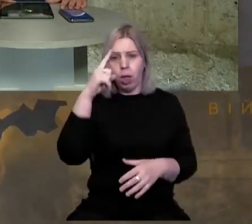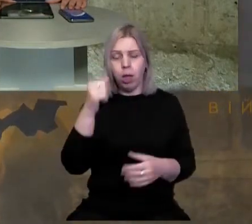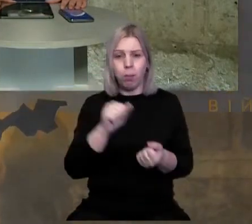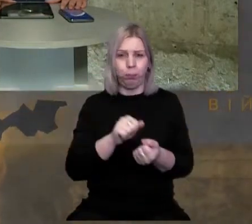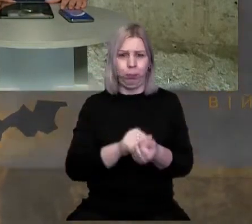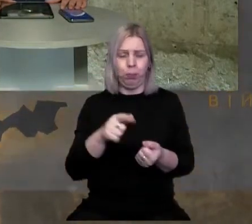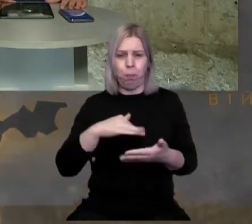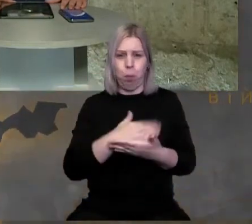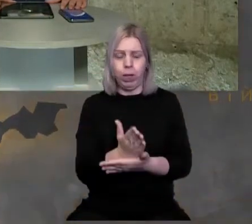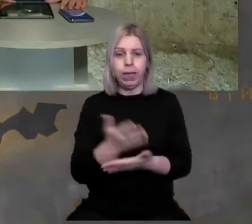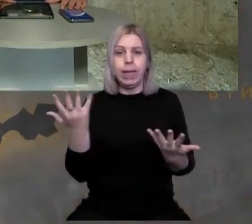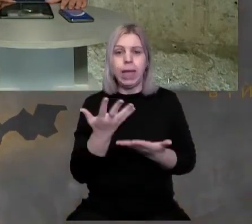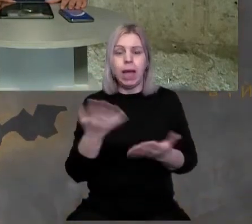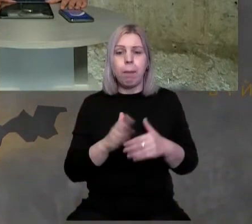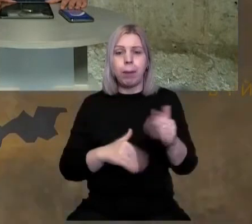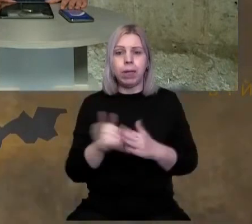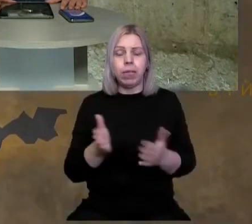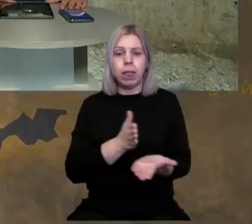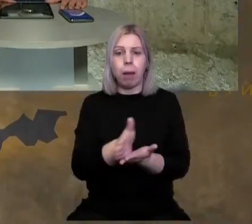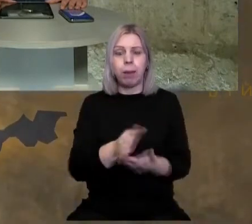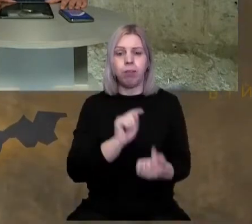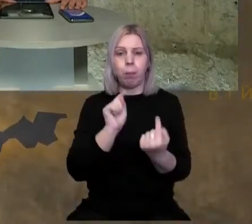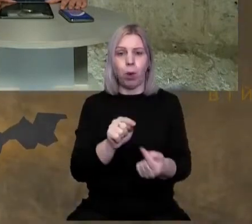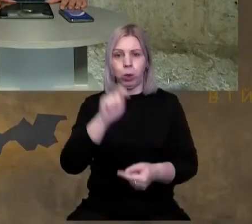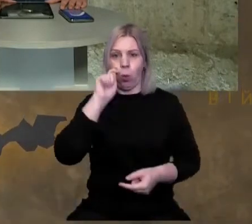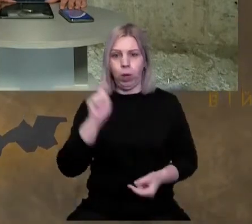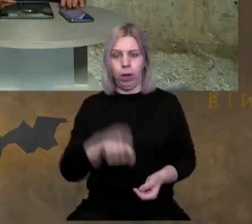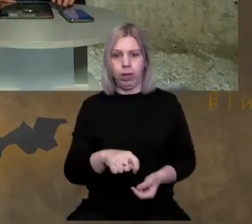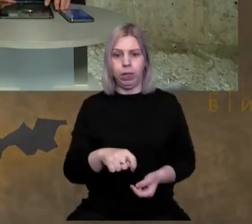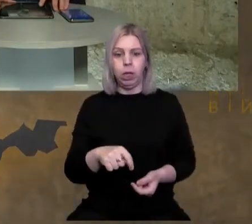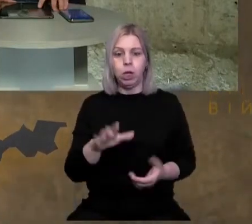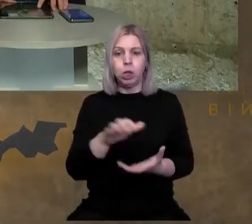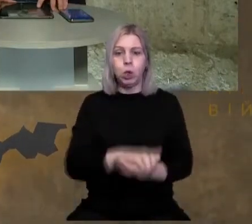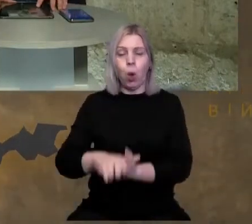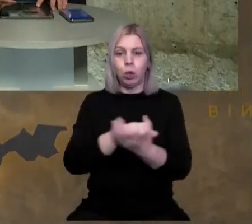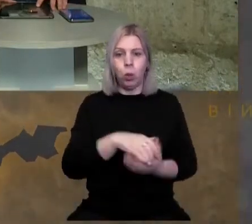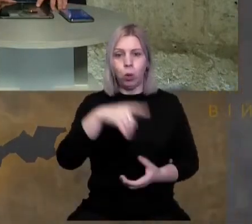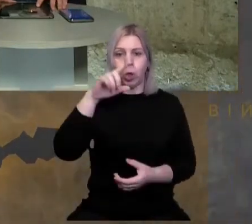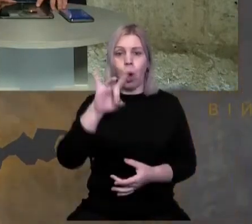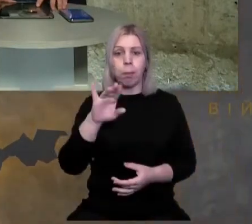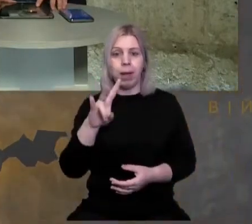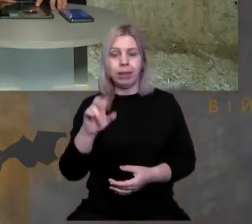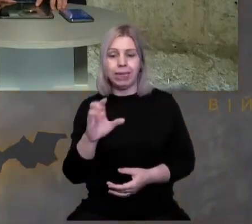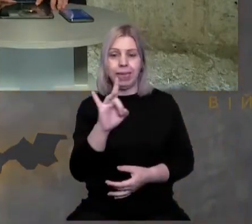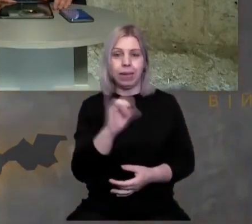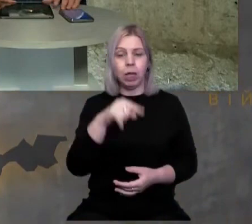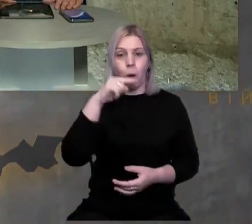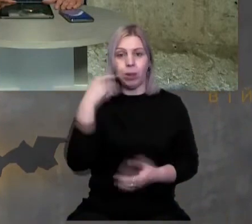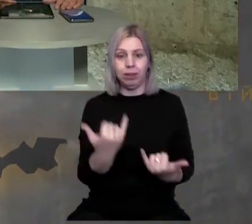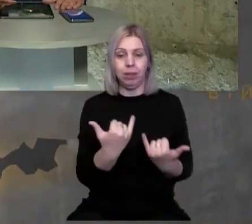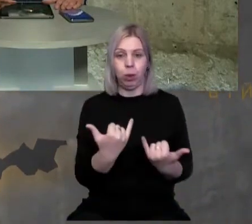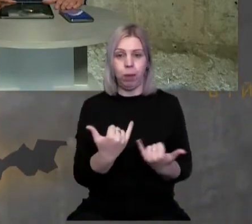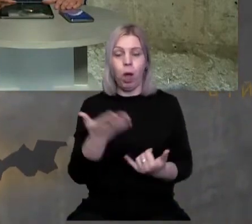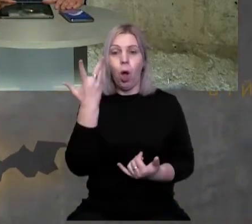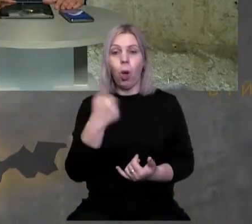політикою, яка практично направлена проти України. Союз Орбана і Сніарті з Росією зараз,